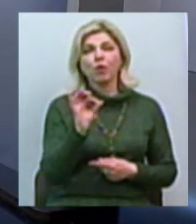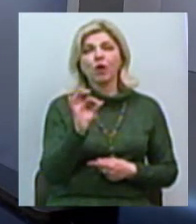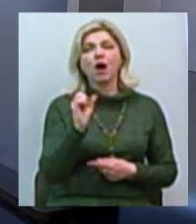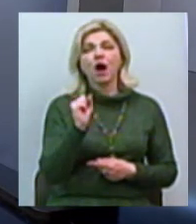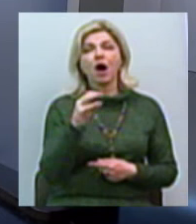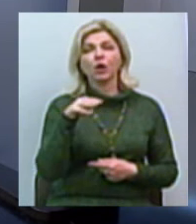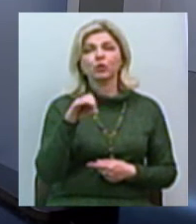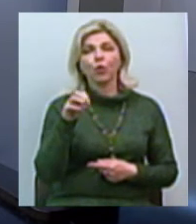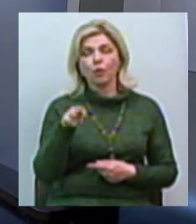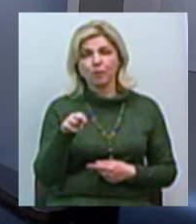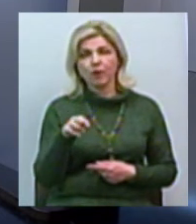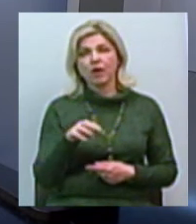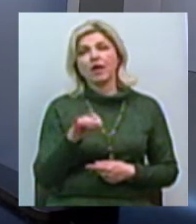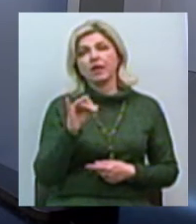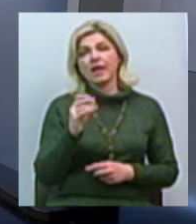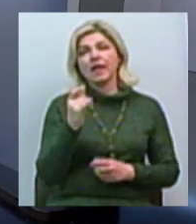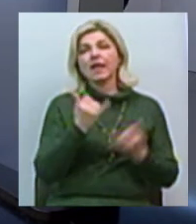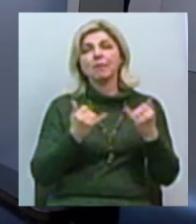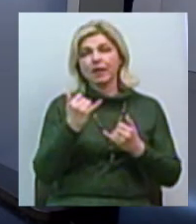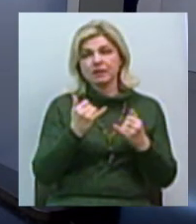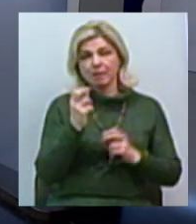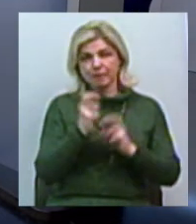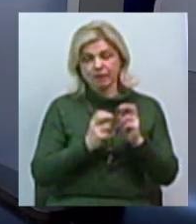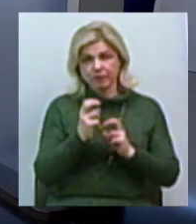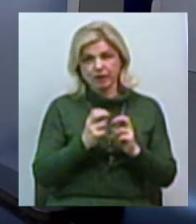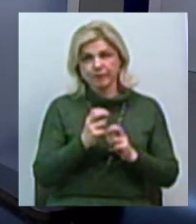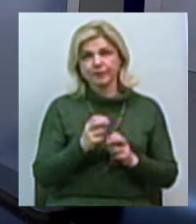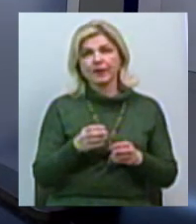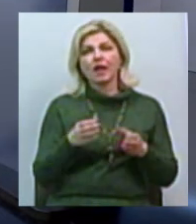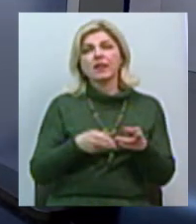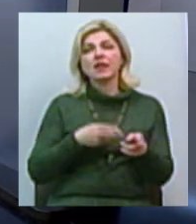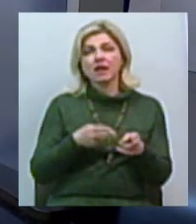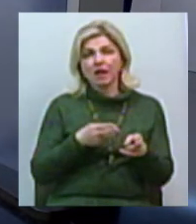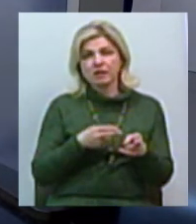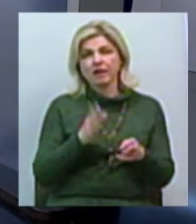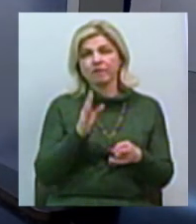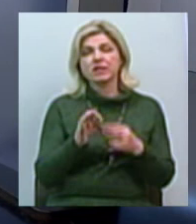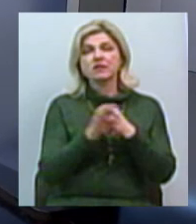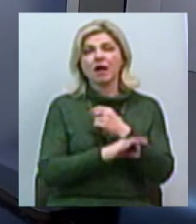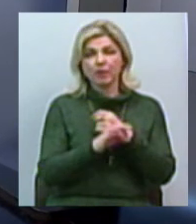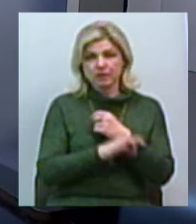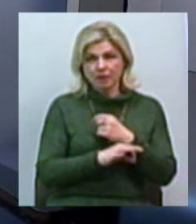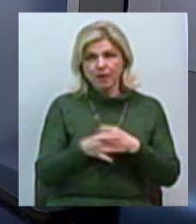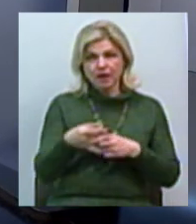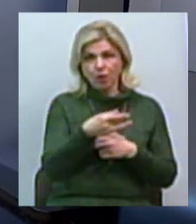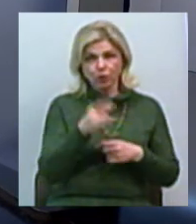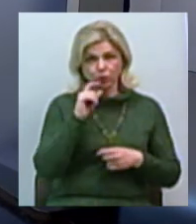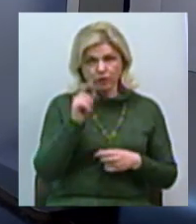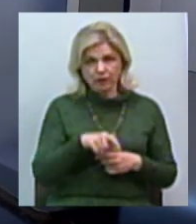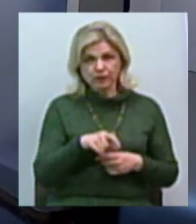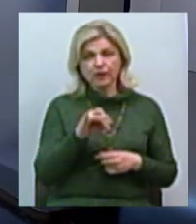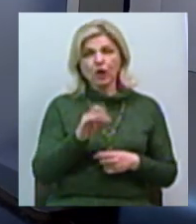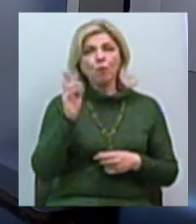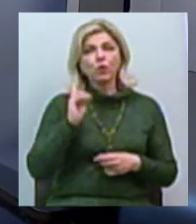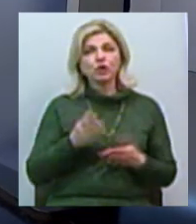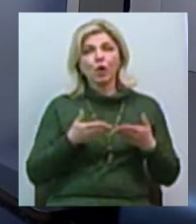хімічні підприємства, Суми, Хімпром та Одеський припортовий завод, ділянки залізниці в західному регіоні України, кілька структур морських портів